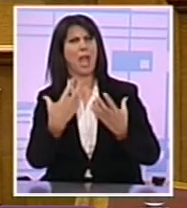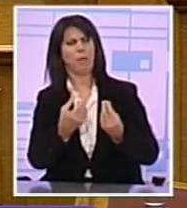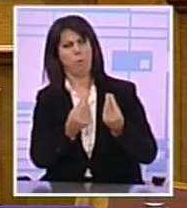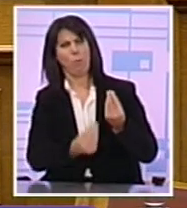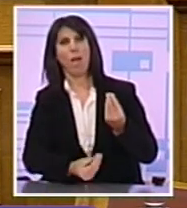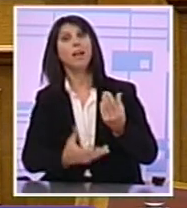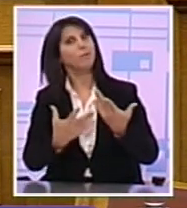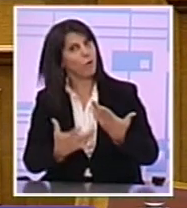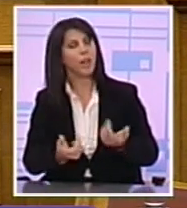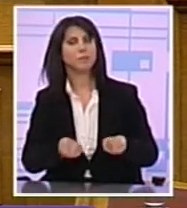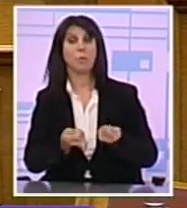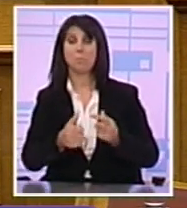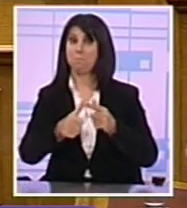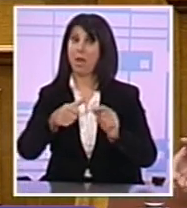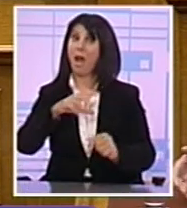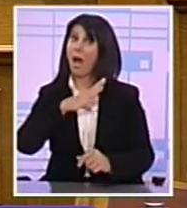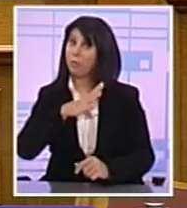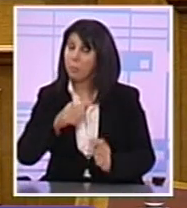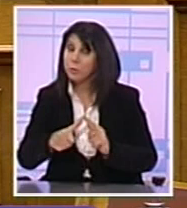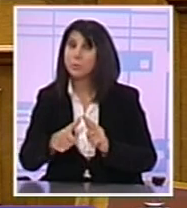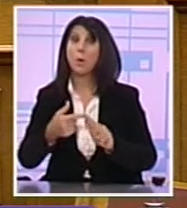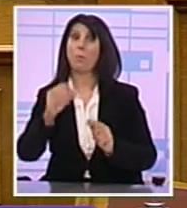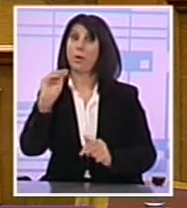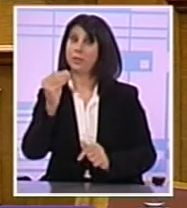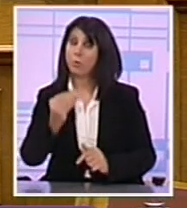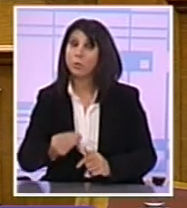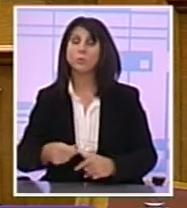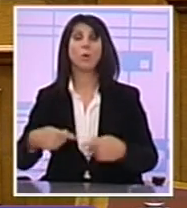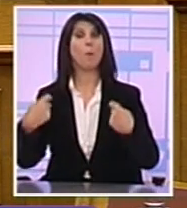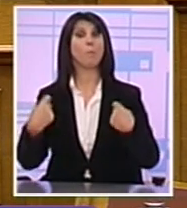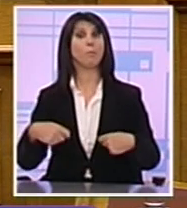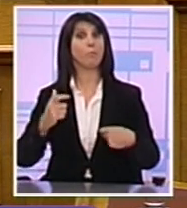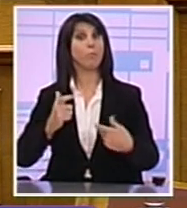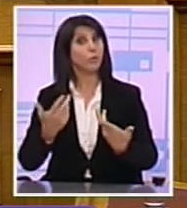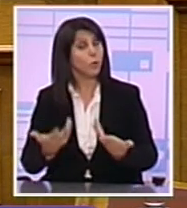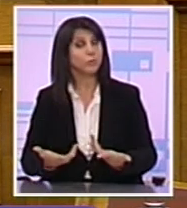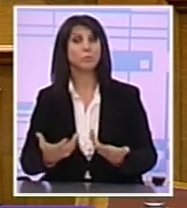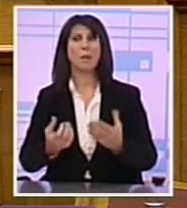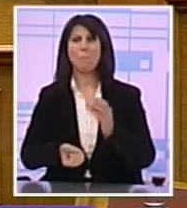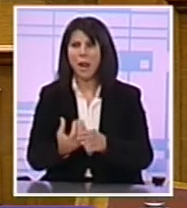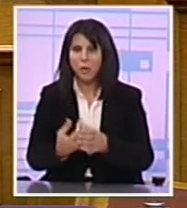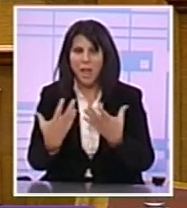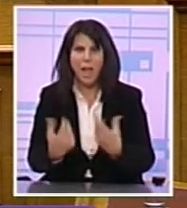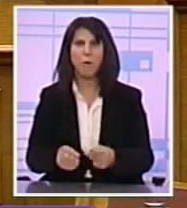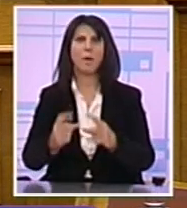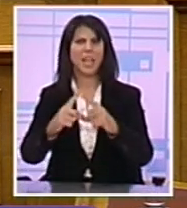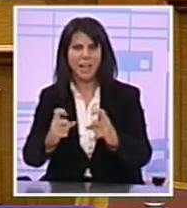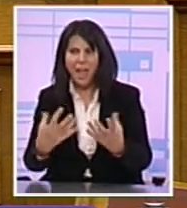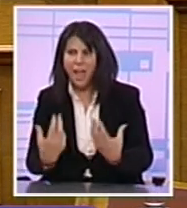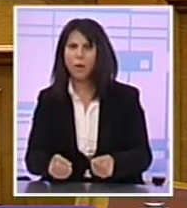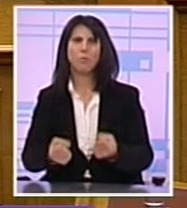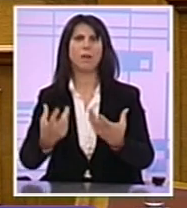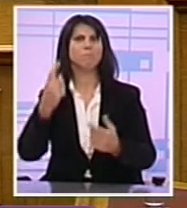Από τους ανθρώπους της, τον πολιτισμό της Τον πλούτο Τον παραγωγικό, το ταλέντο Το μυαλό της νέας γενιάς